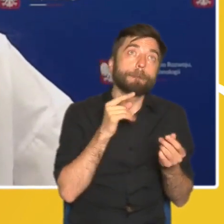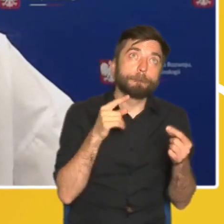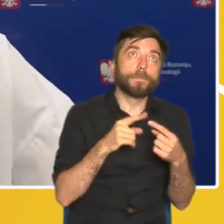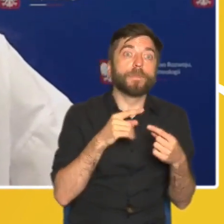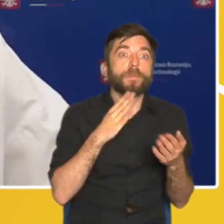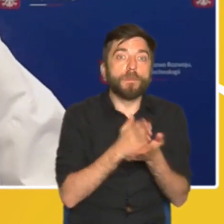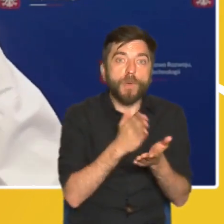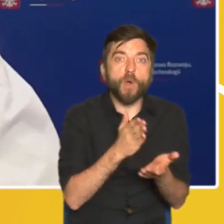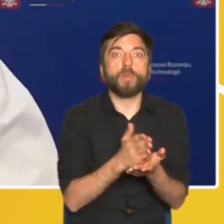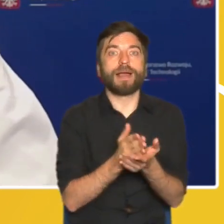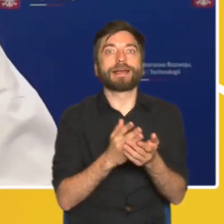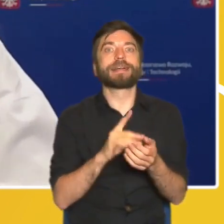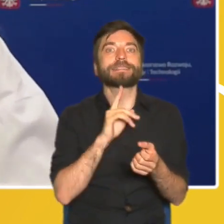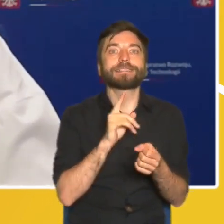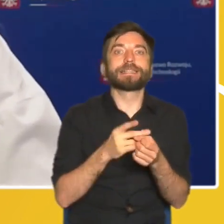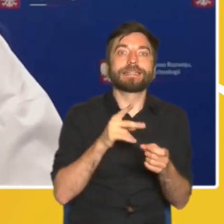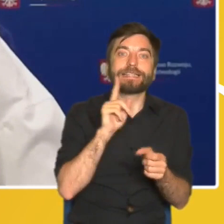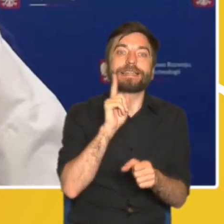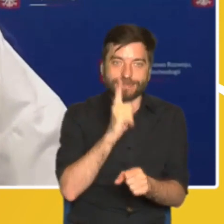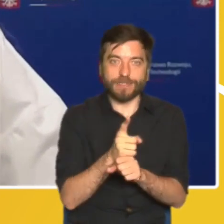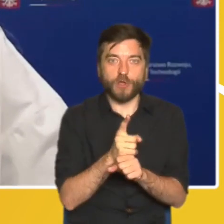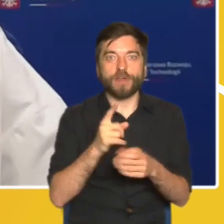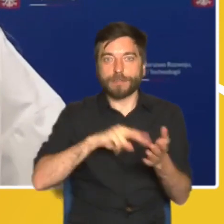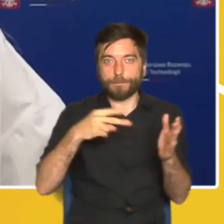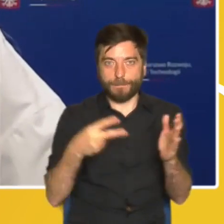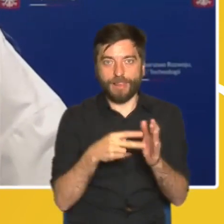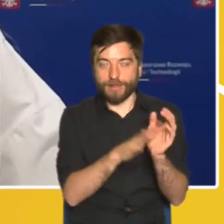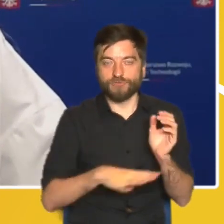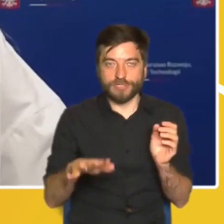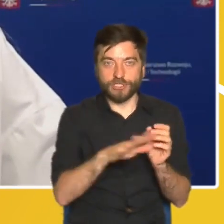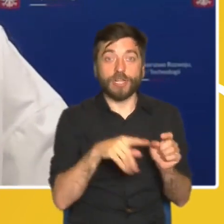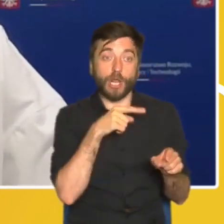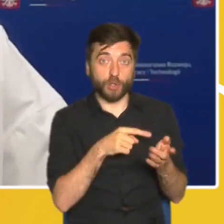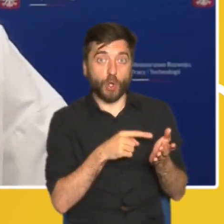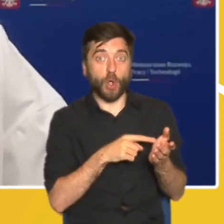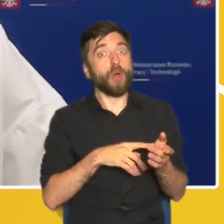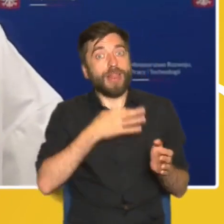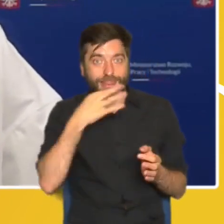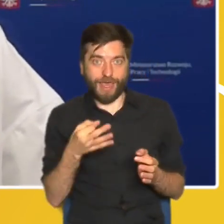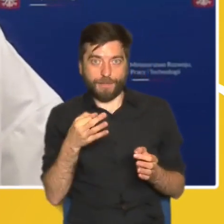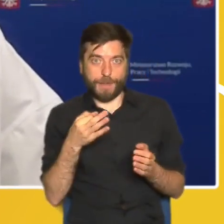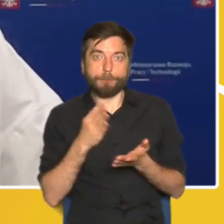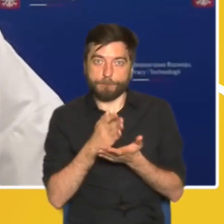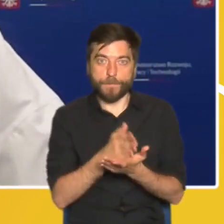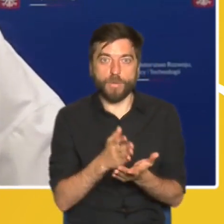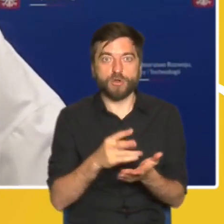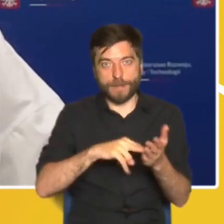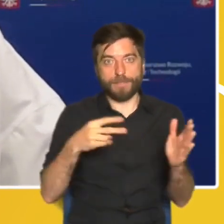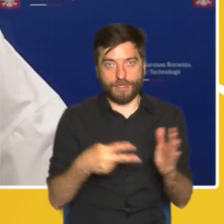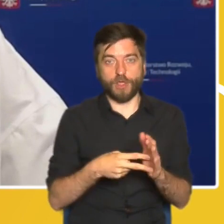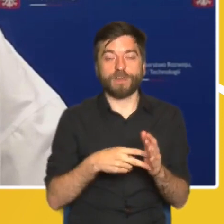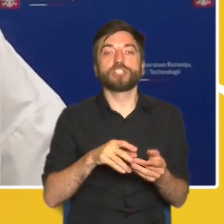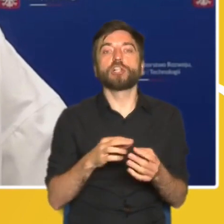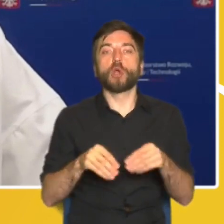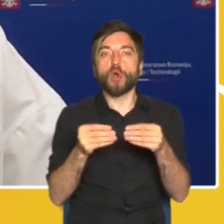rozstrzygnięcia planistyczne. Bilans w lepszym stopniu uwzględni realne potrzeby rozwoju gmin w Polsce,